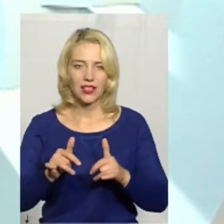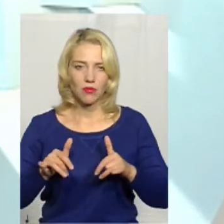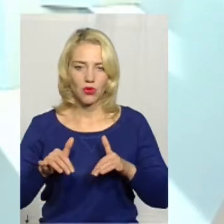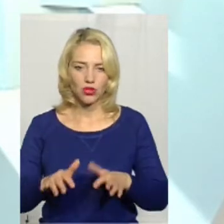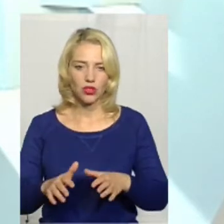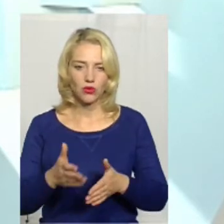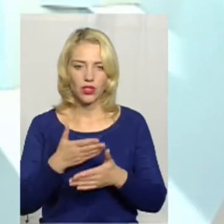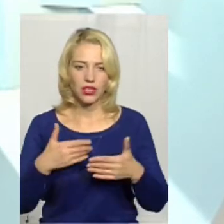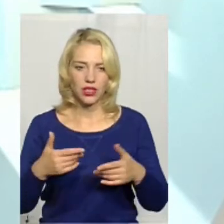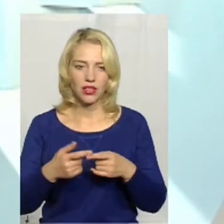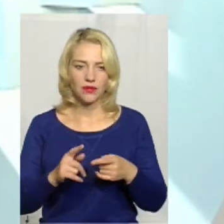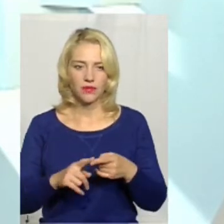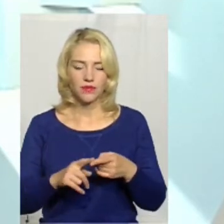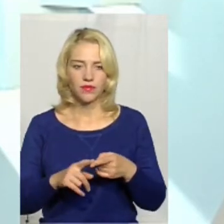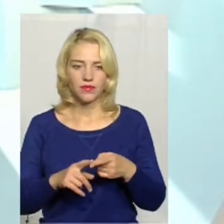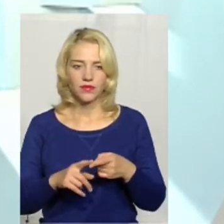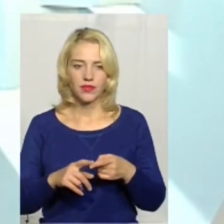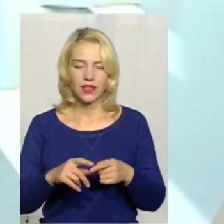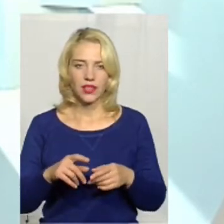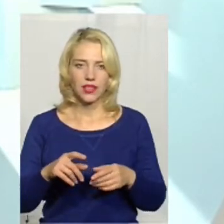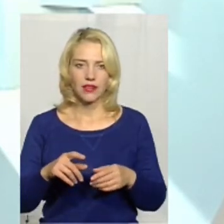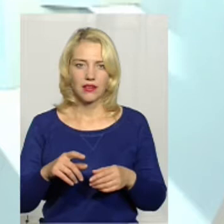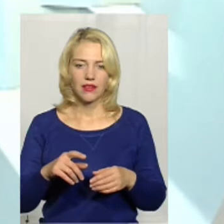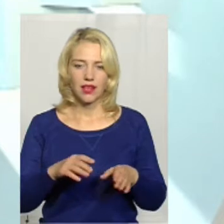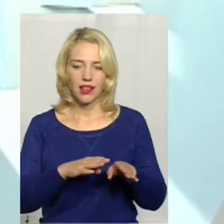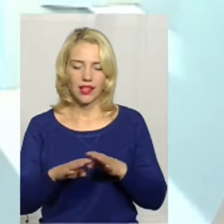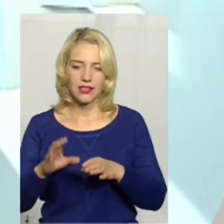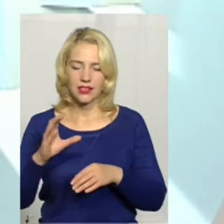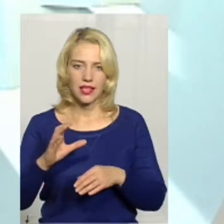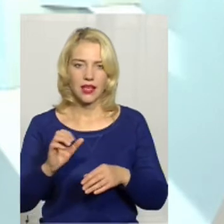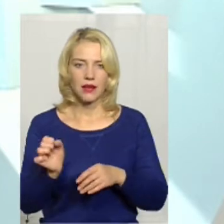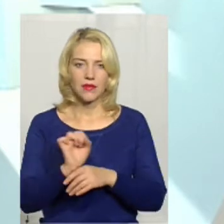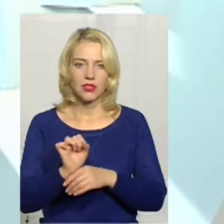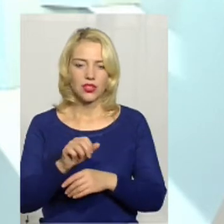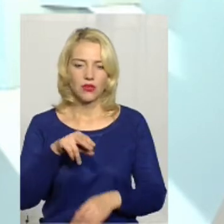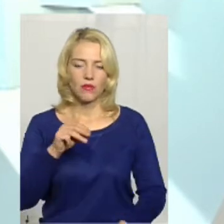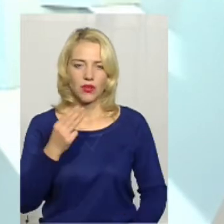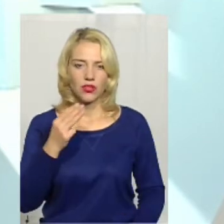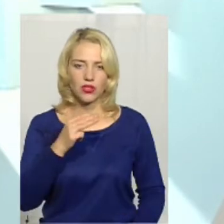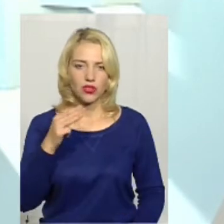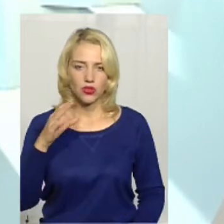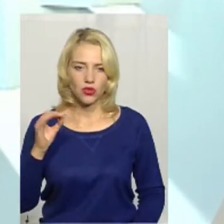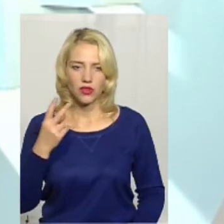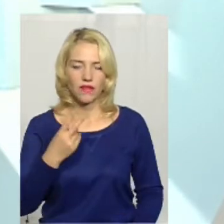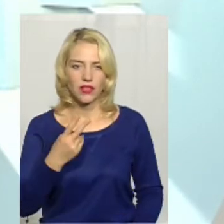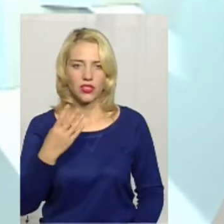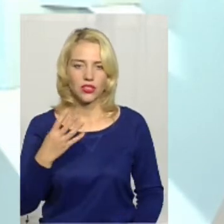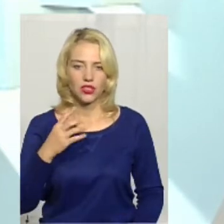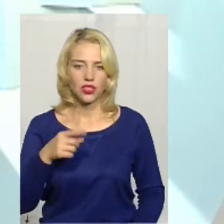новий автомобіль класу «Ц» – «Пежо» за 2 мільйони 600 гривень. Це